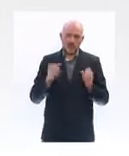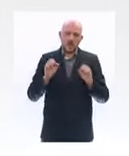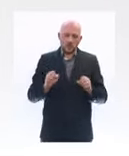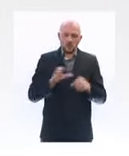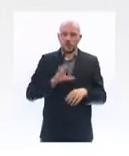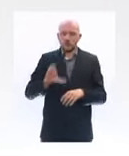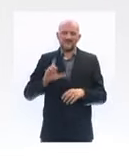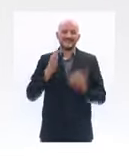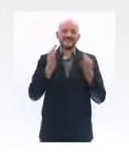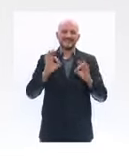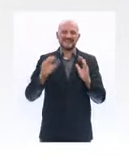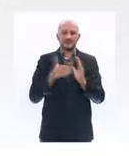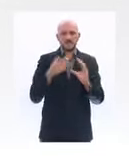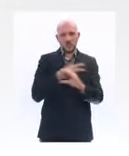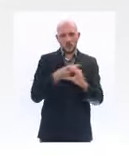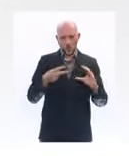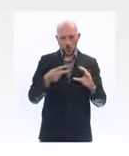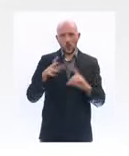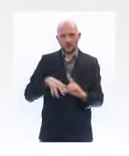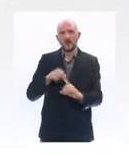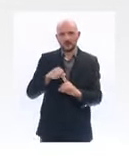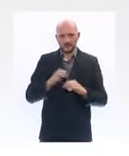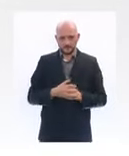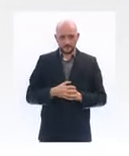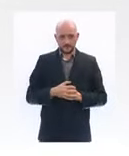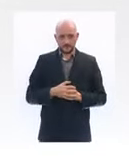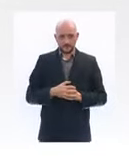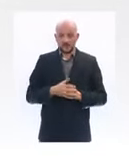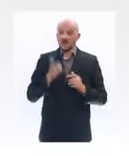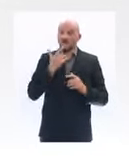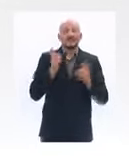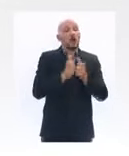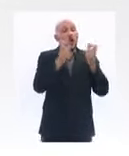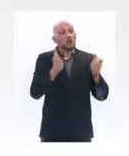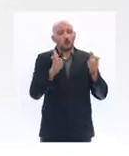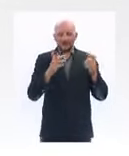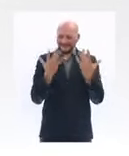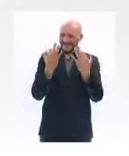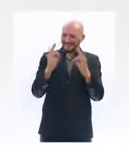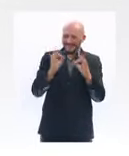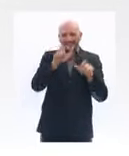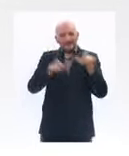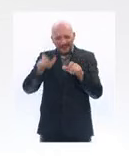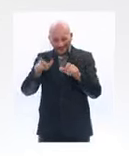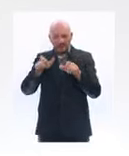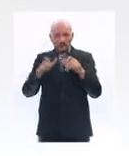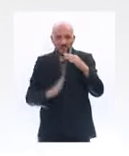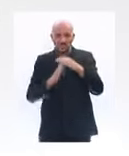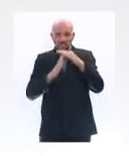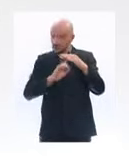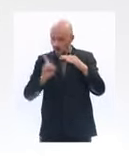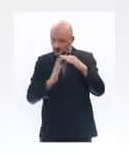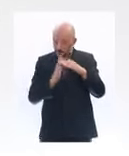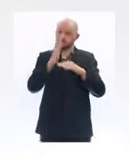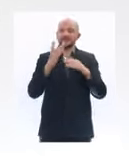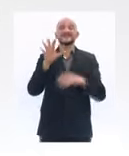jusqu'à 10 000 euros. Cela concernera les entreprises non plus jusqu'à 10, mais jusqu'à 50 salariés.